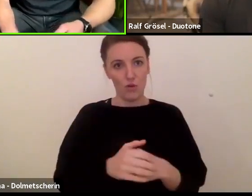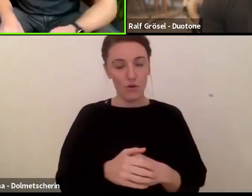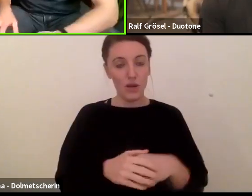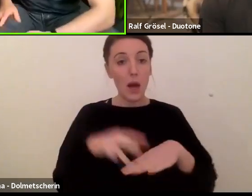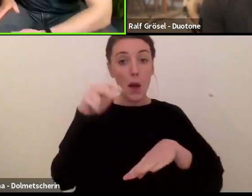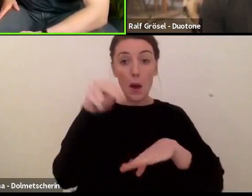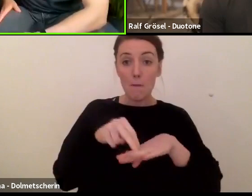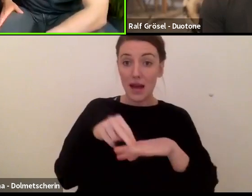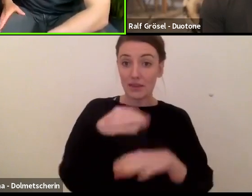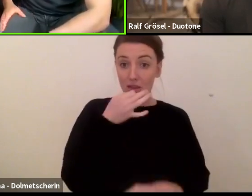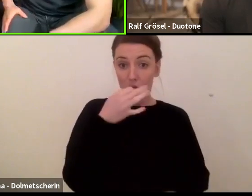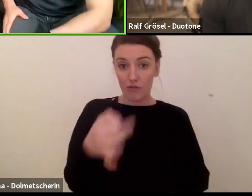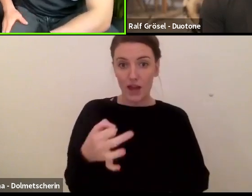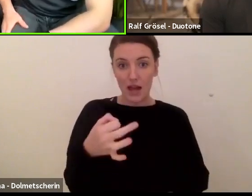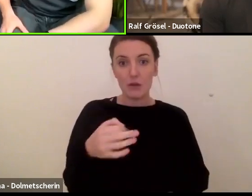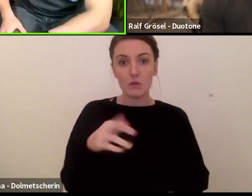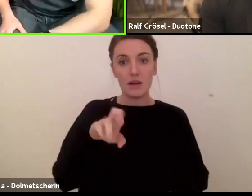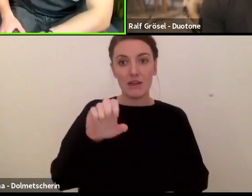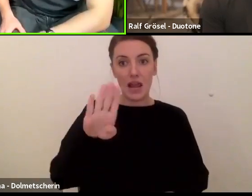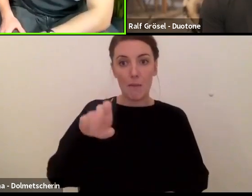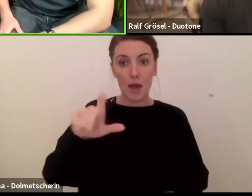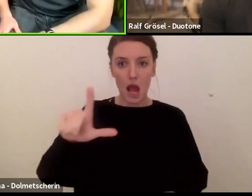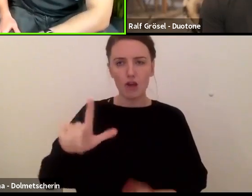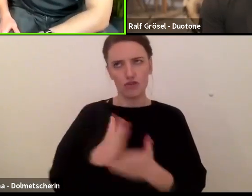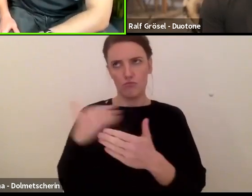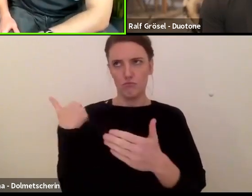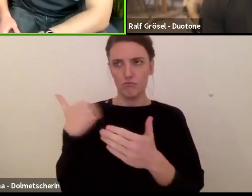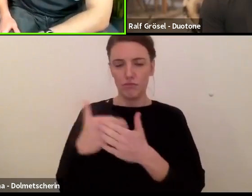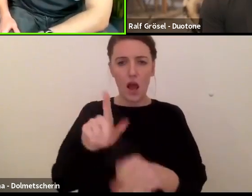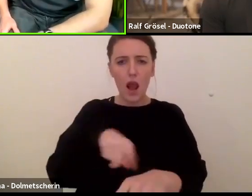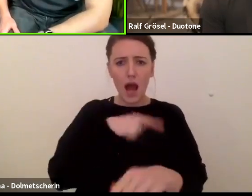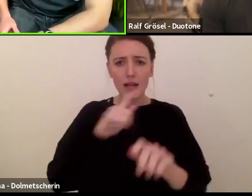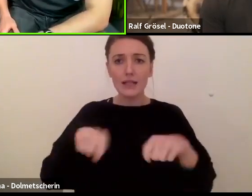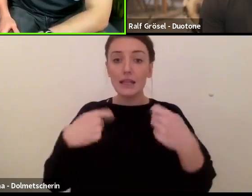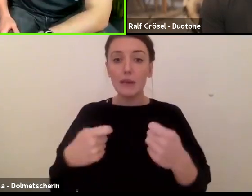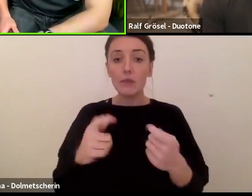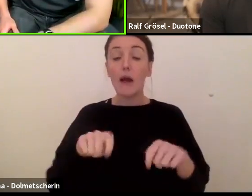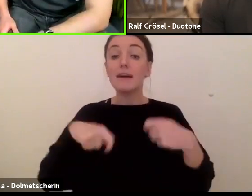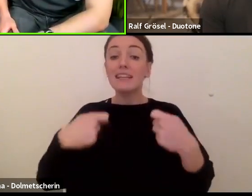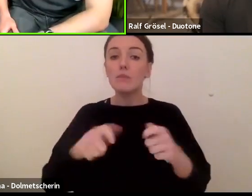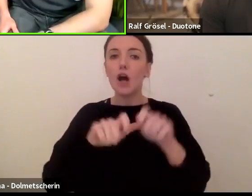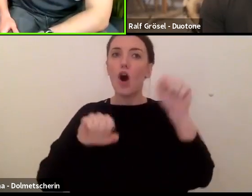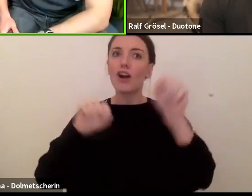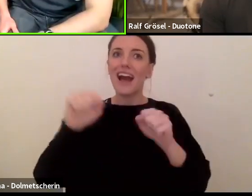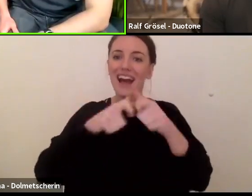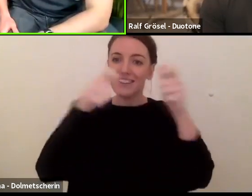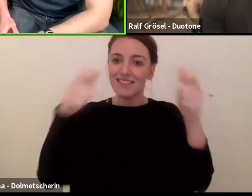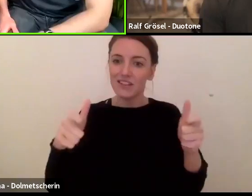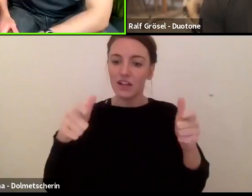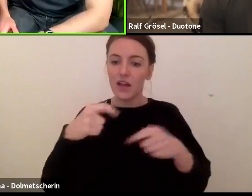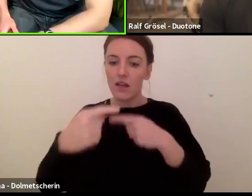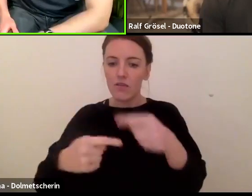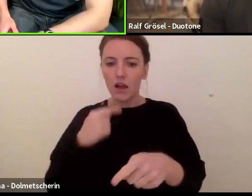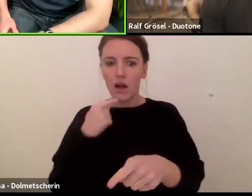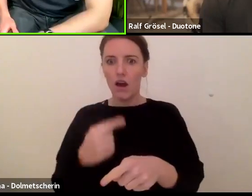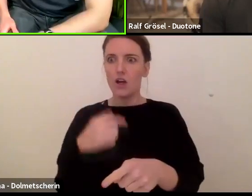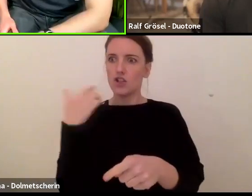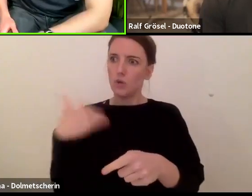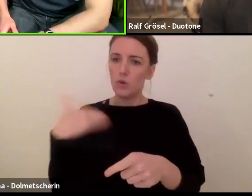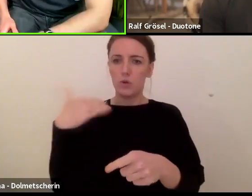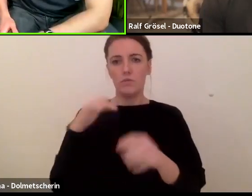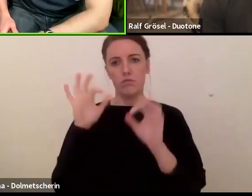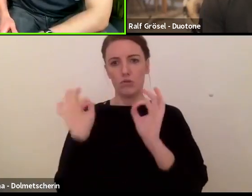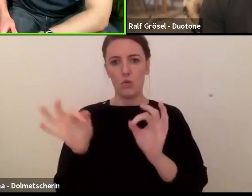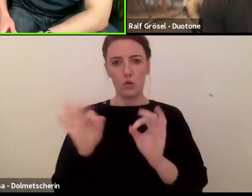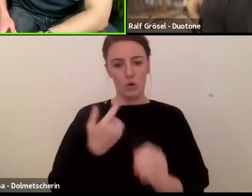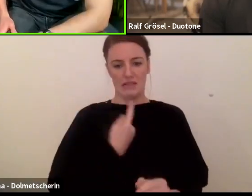Rebel gibt, schon extrem lang, einen Kite immer weiterentwickeln und sagt, der ist wirklich besser als der Vorgänger? Oder entwickelt man aber weiter, sagt, den persönlich mag ich